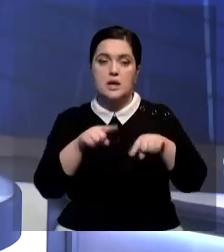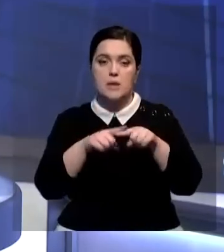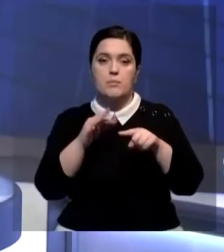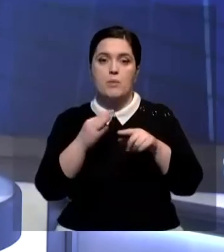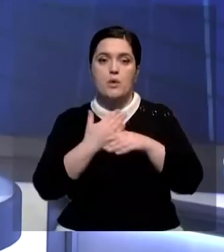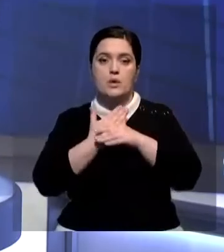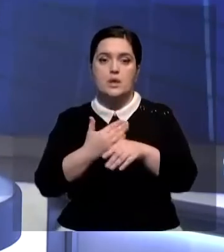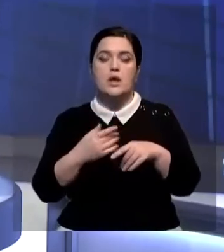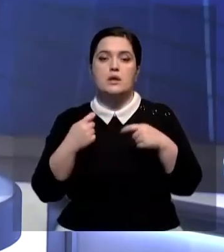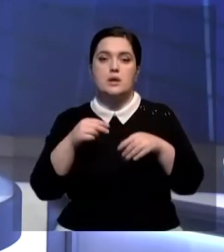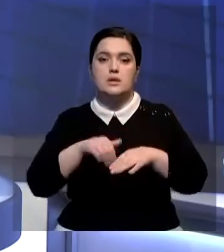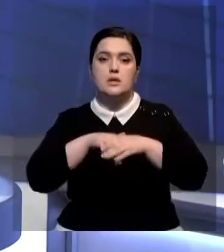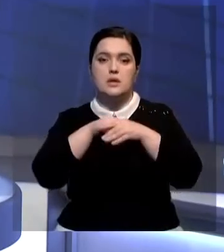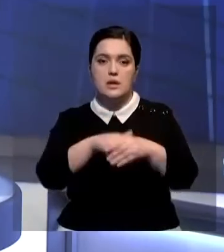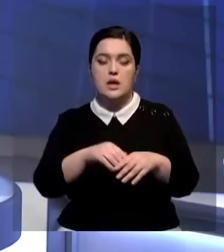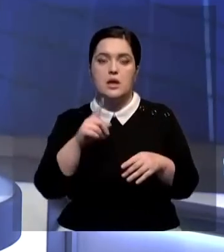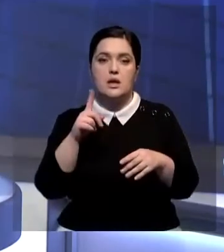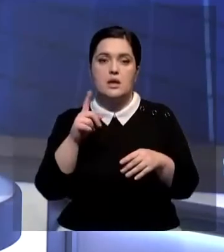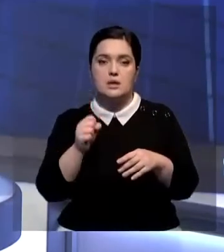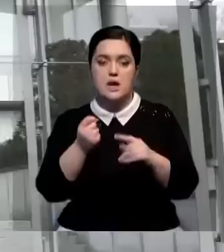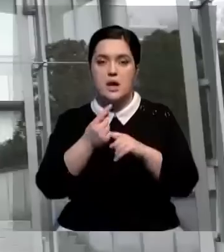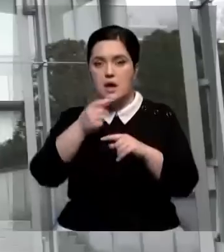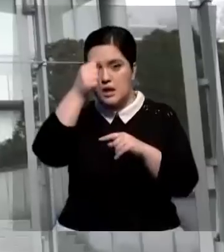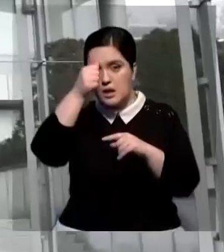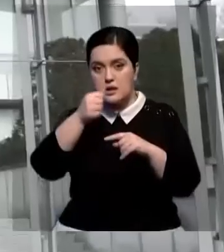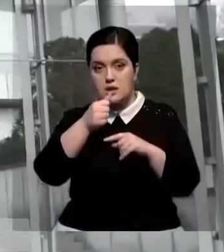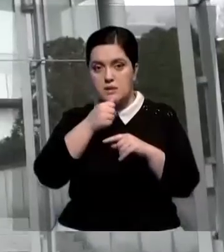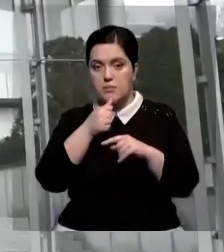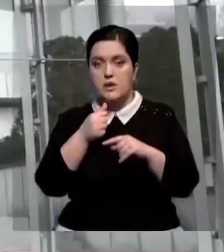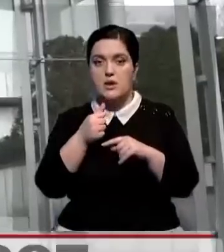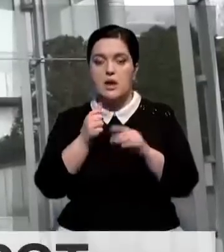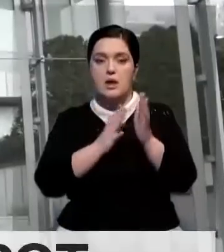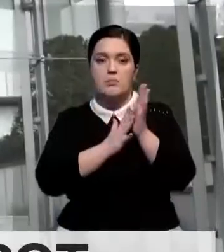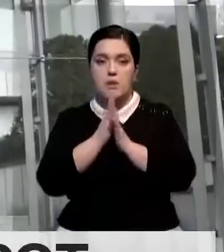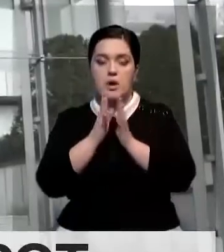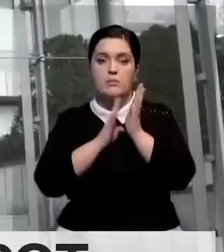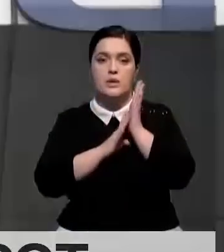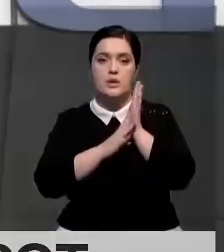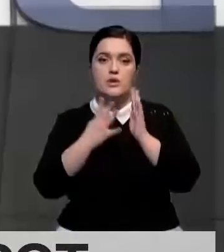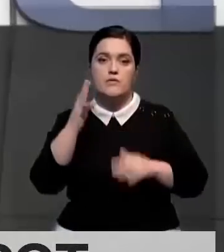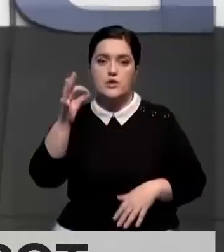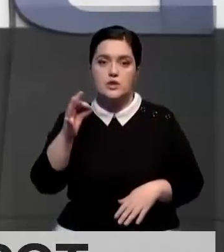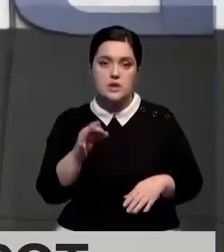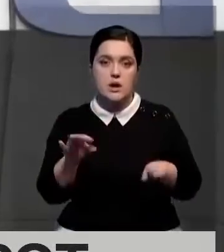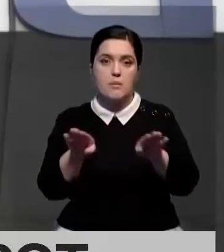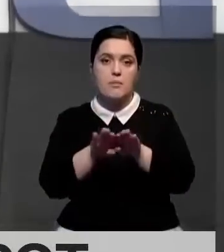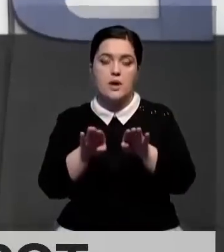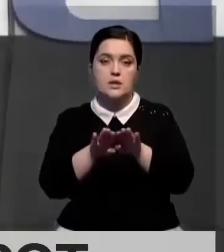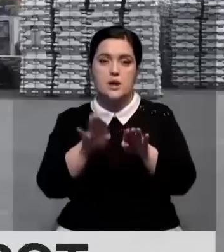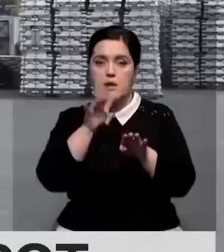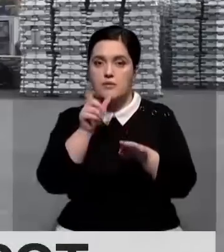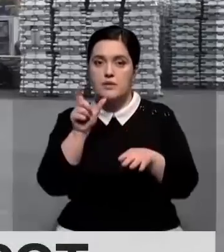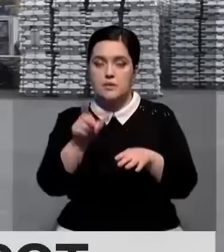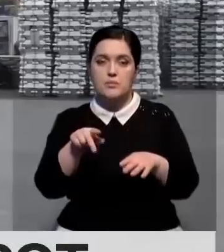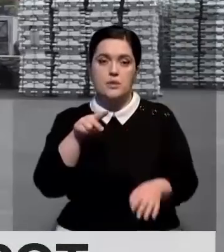сообщили в Корейском агентстве по содействию торговли и инвестиции. За 11 месяцев этого года объем вырос на 94%